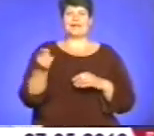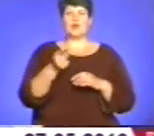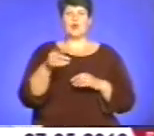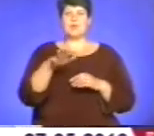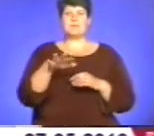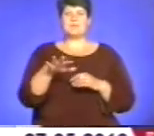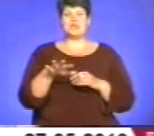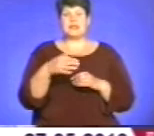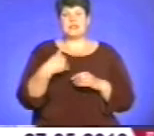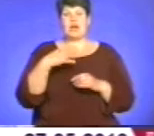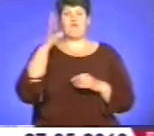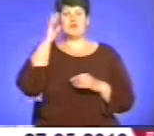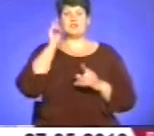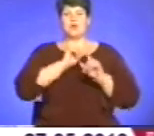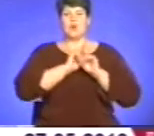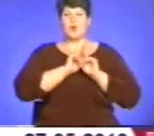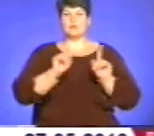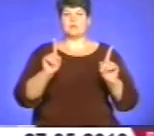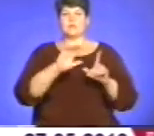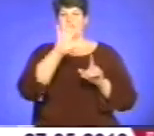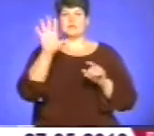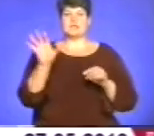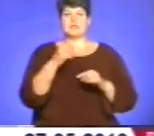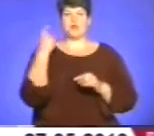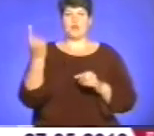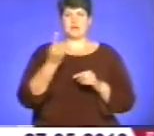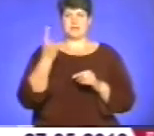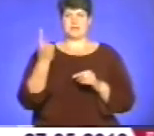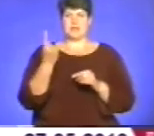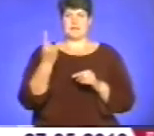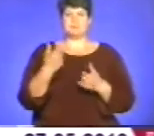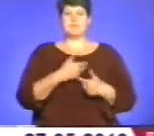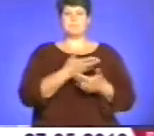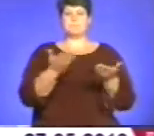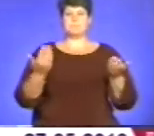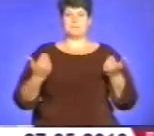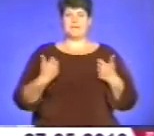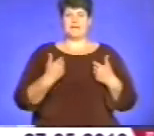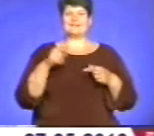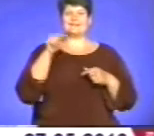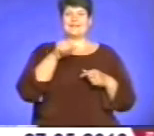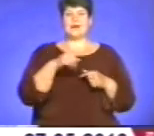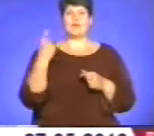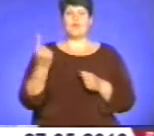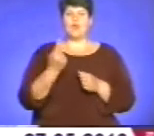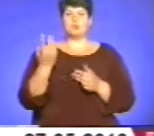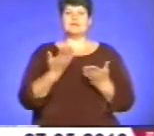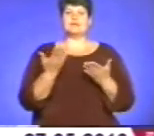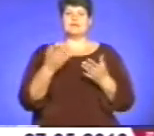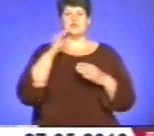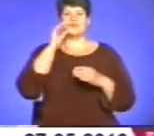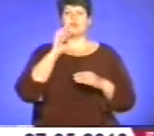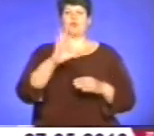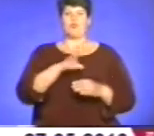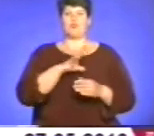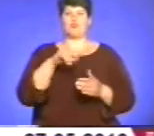я вважаю, особлива із всіх областей, адже ми та область, де Шевченко побував.